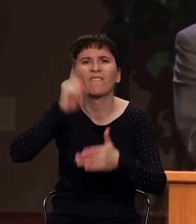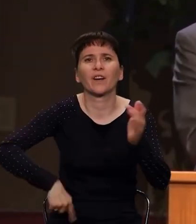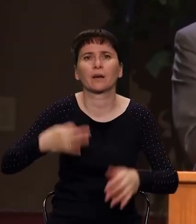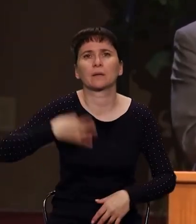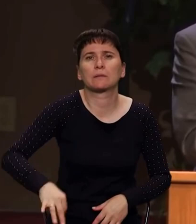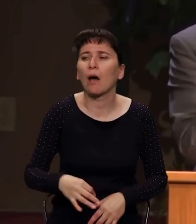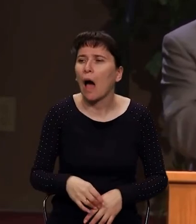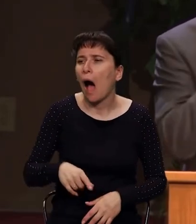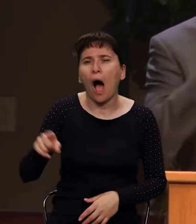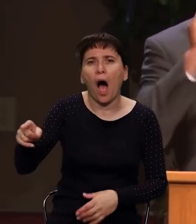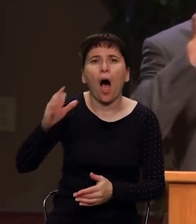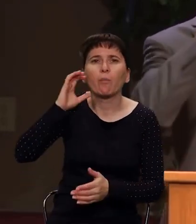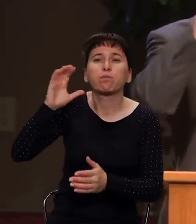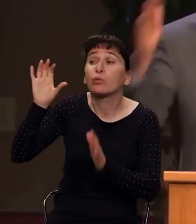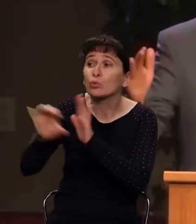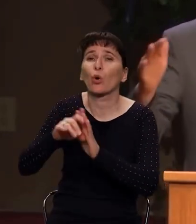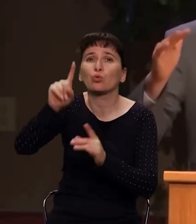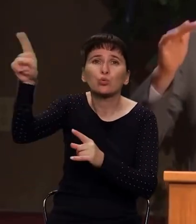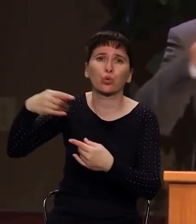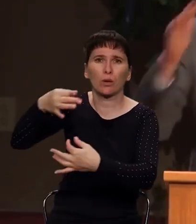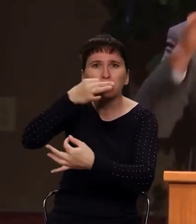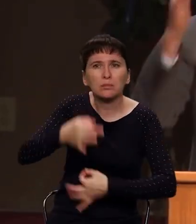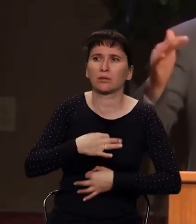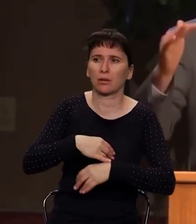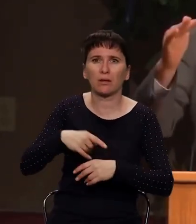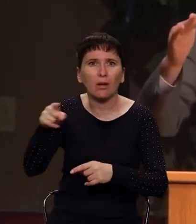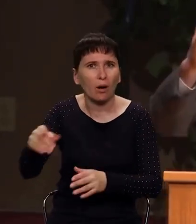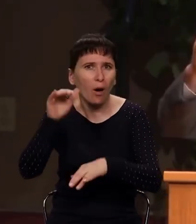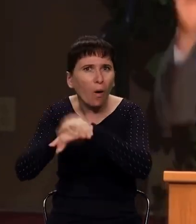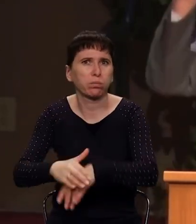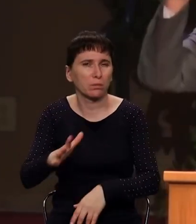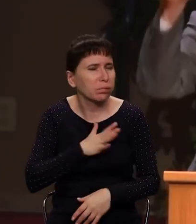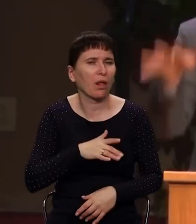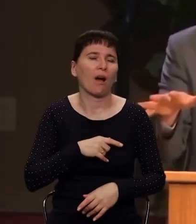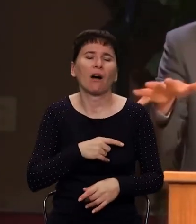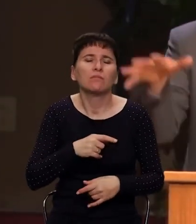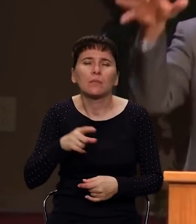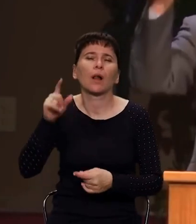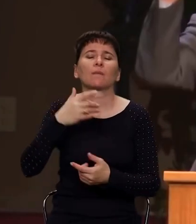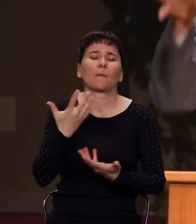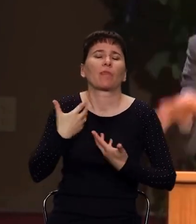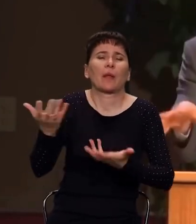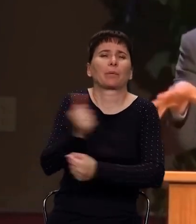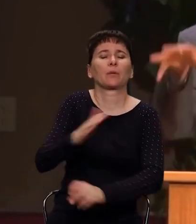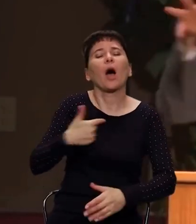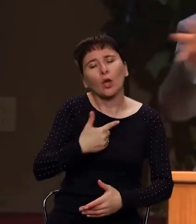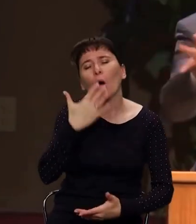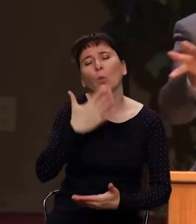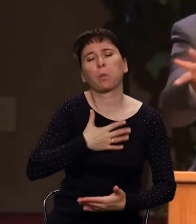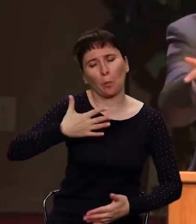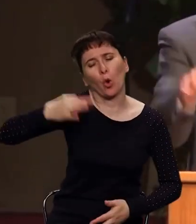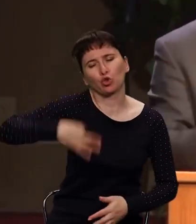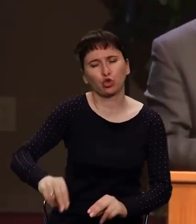последствия. И очень часто, когда мы влюблены в кого-то или во что-то, мы снисходим, мы опускаем, мы